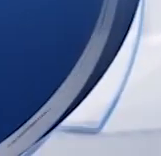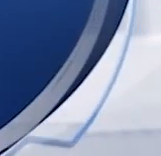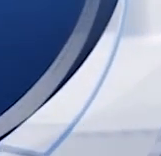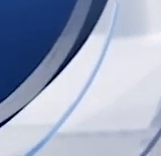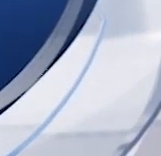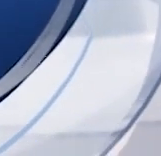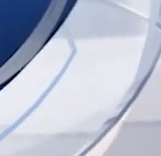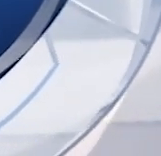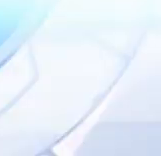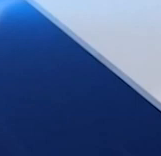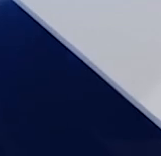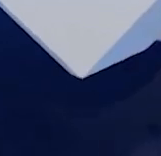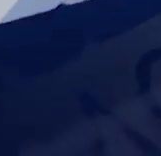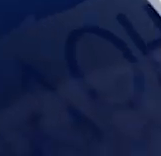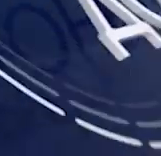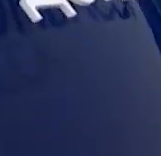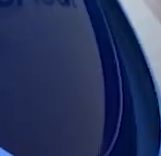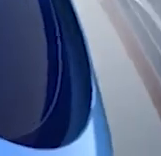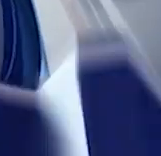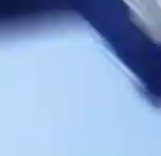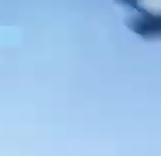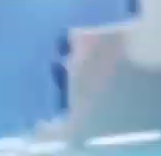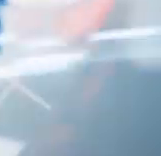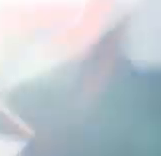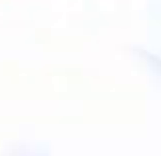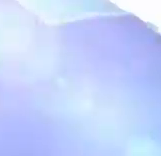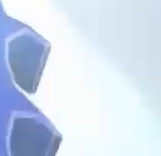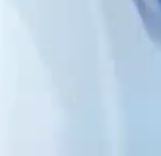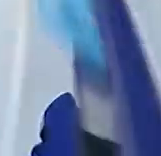Телеканал «Донбас» здоров'я та приємних вихідних.